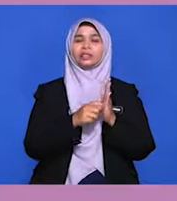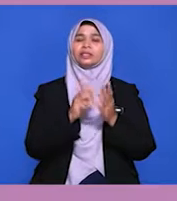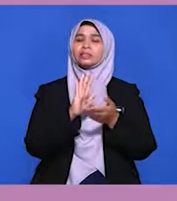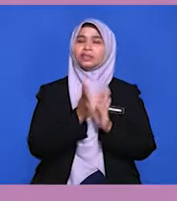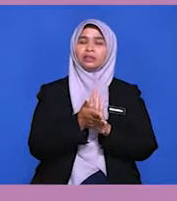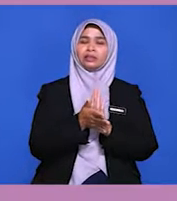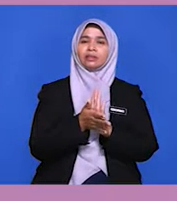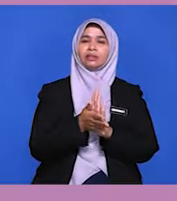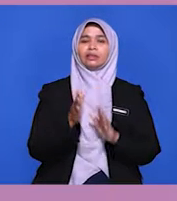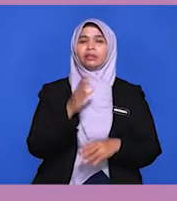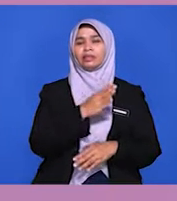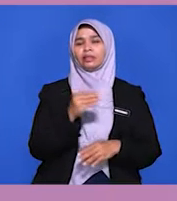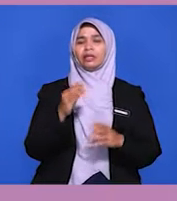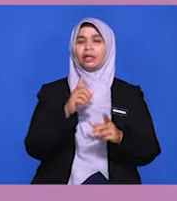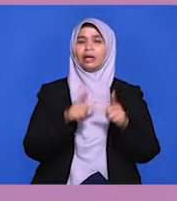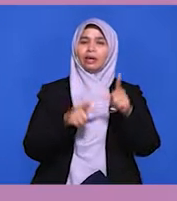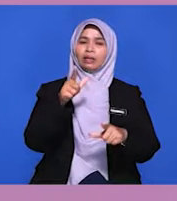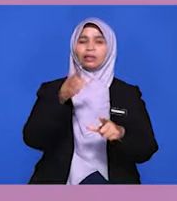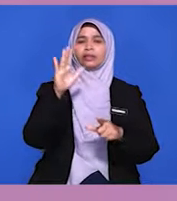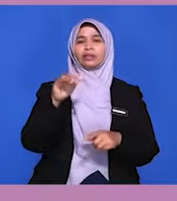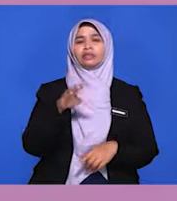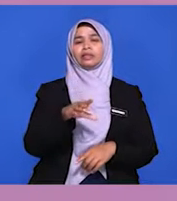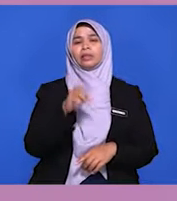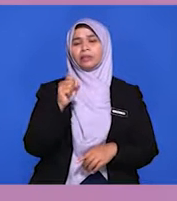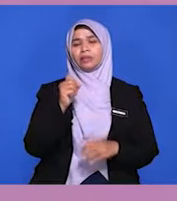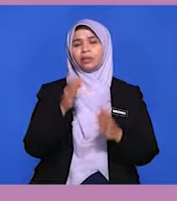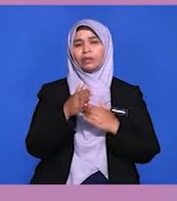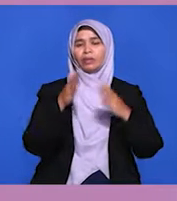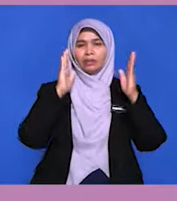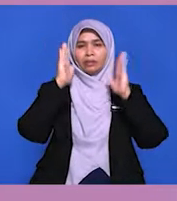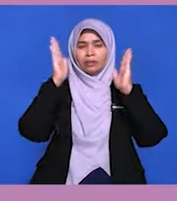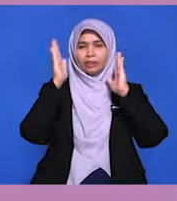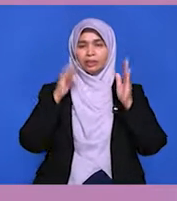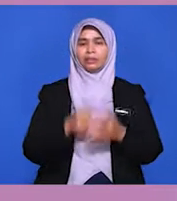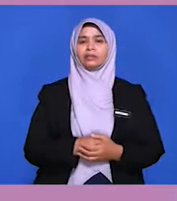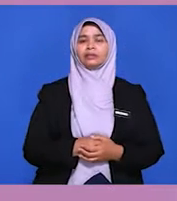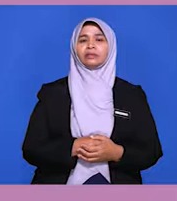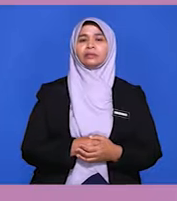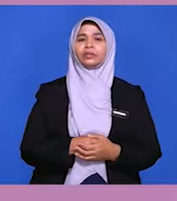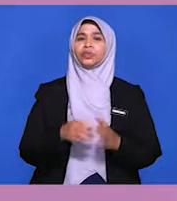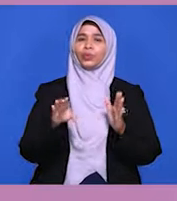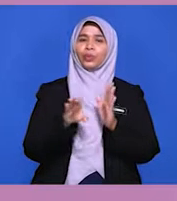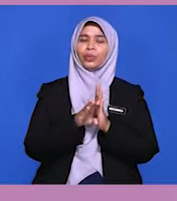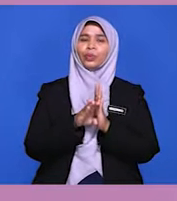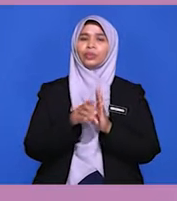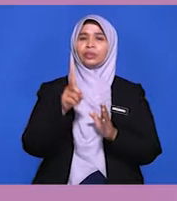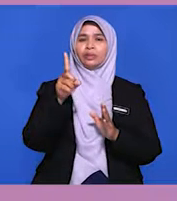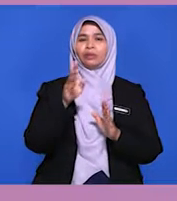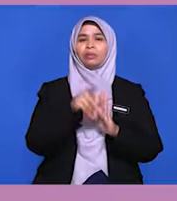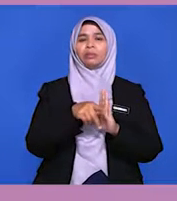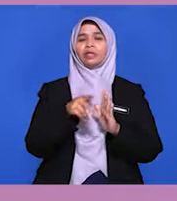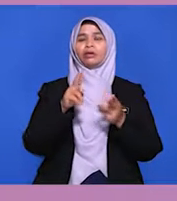dan contoh langkah-langkah yang diambil oleh Malaysia. antara cabaran yang terjadi ialah, pertama,